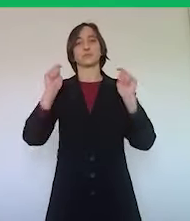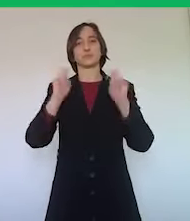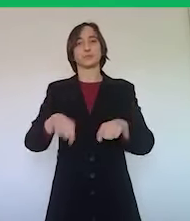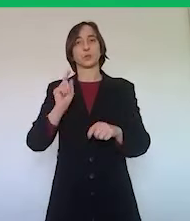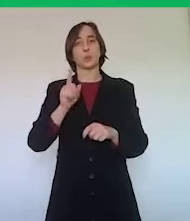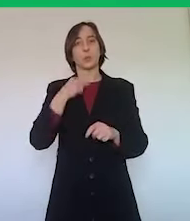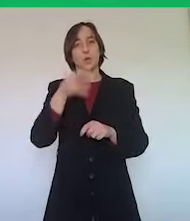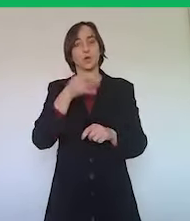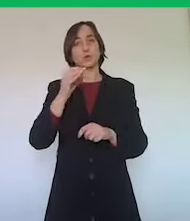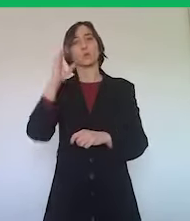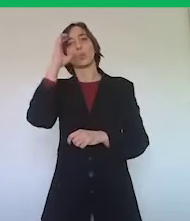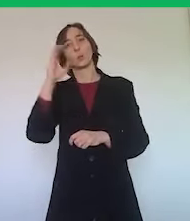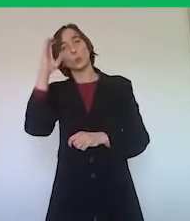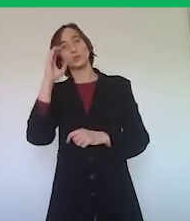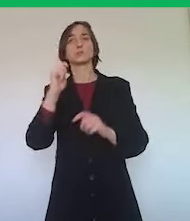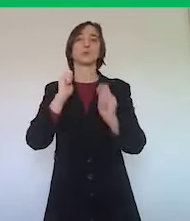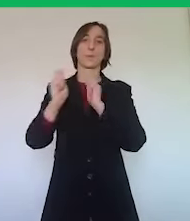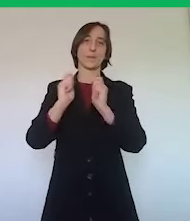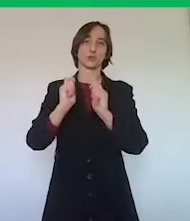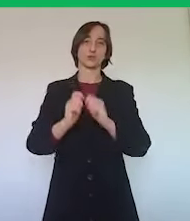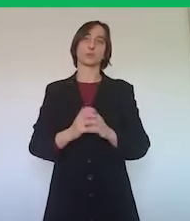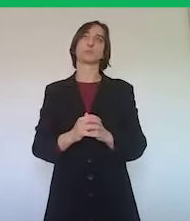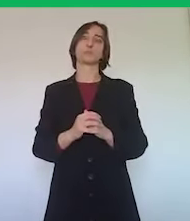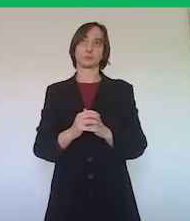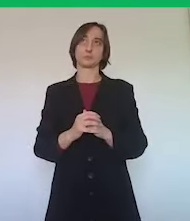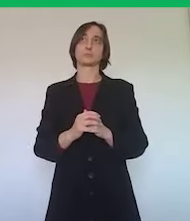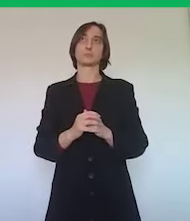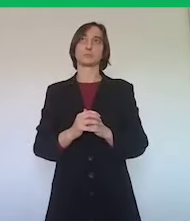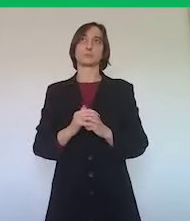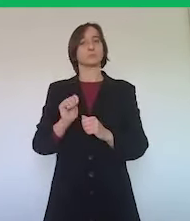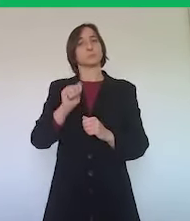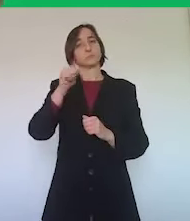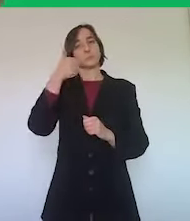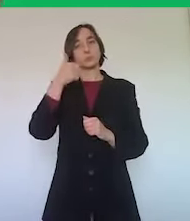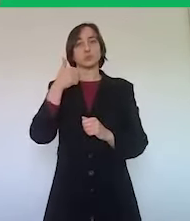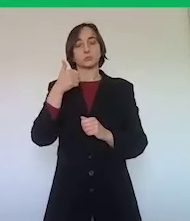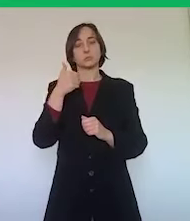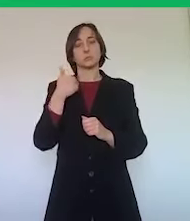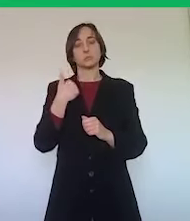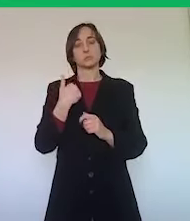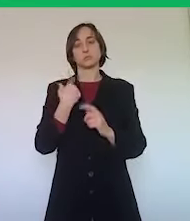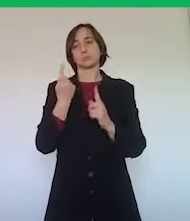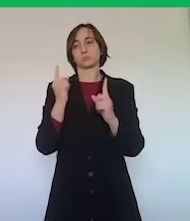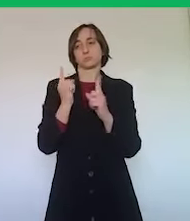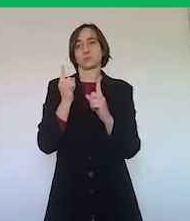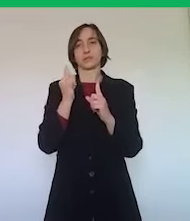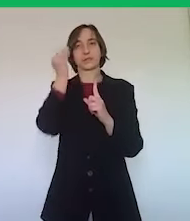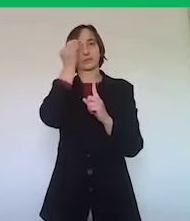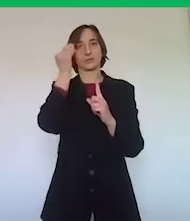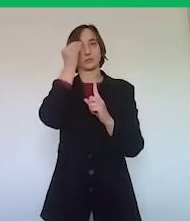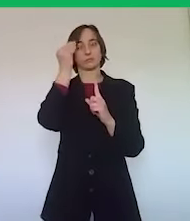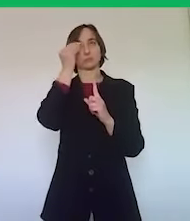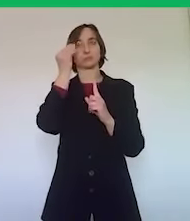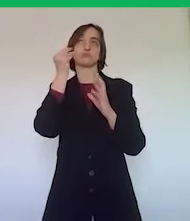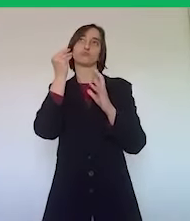Partiamo dal turismo e dal commercio, prima di tutto una breve considerazione di